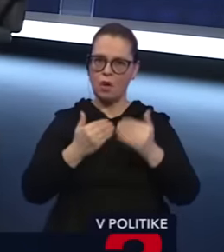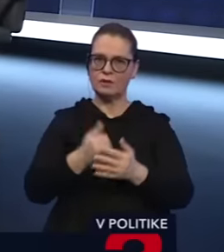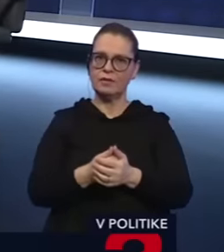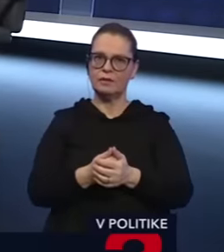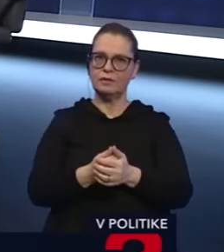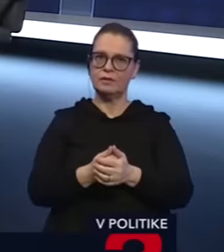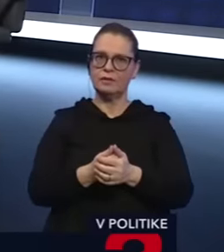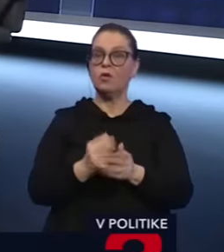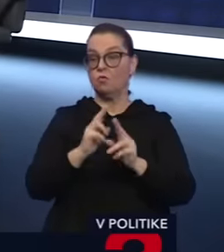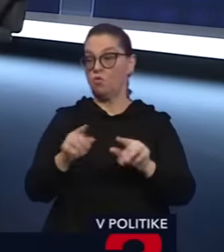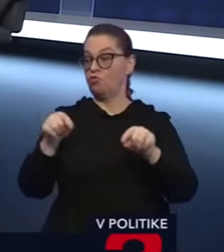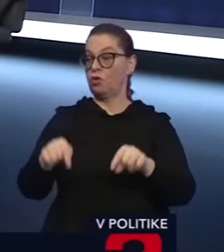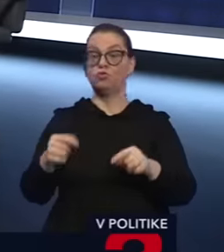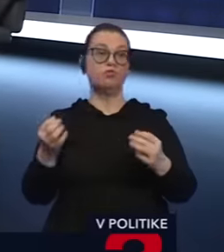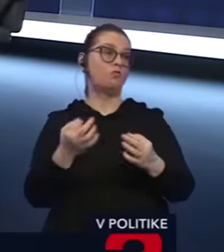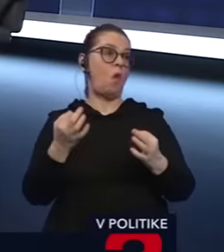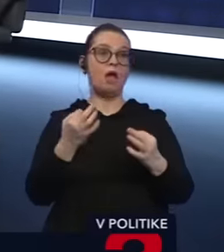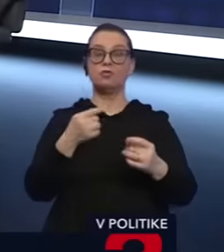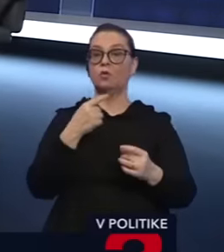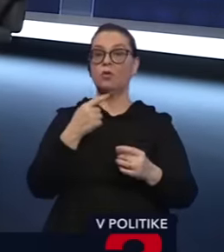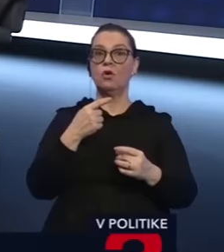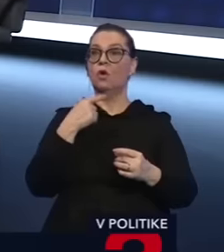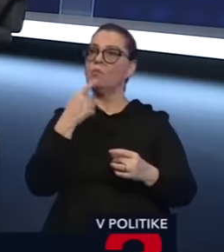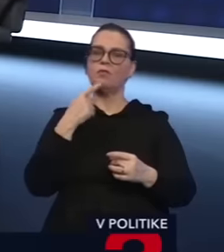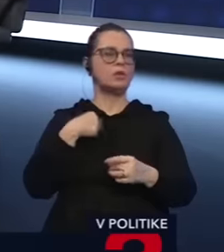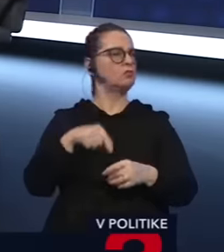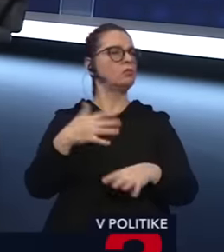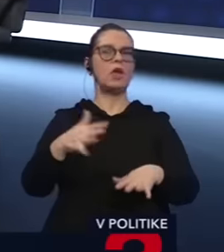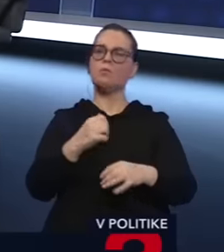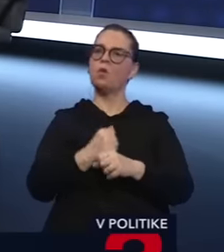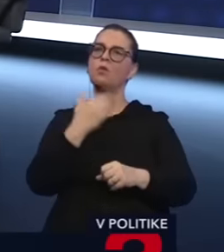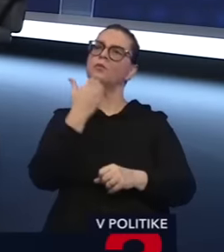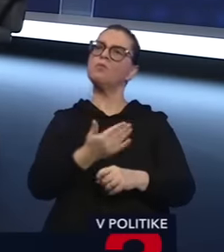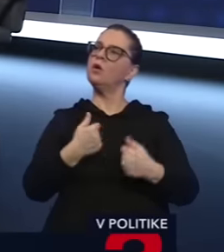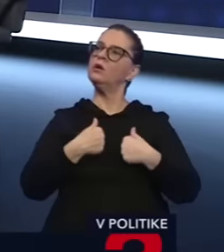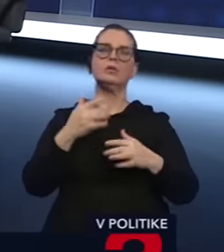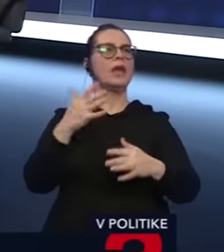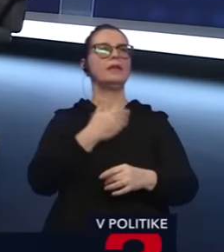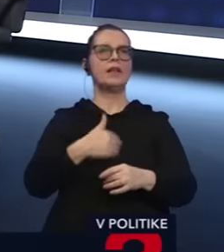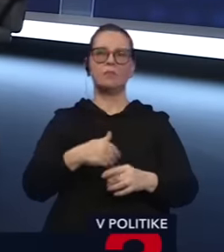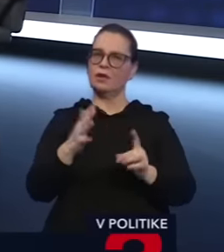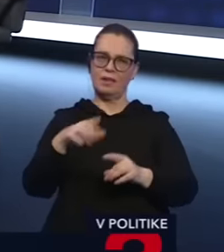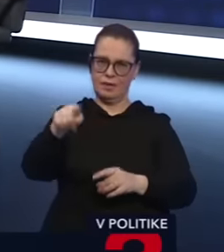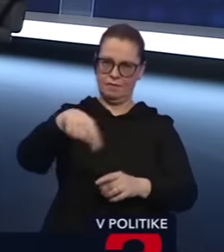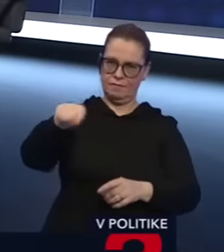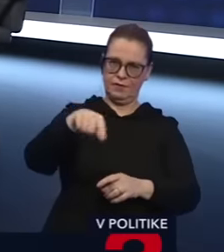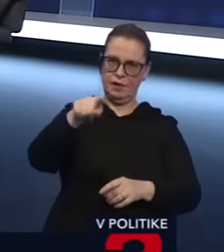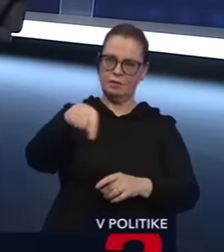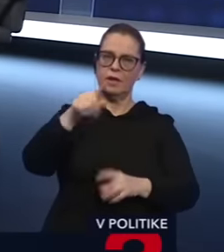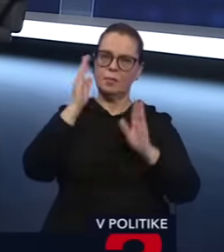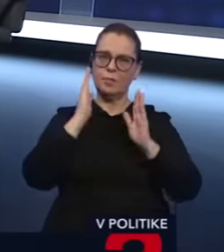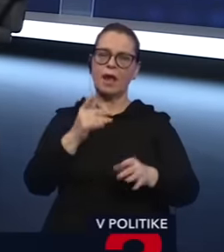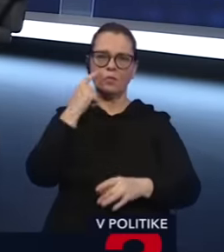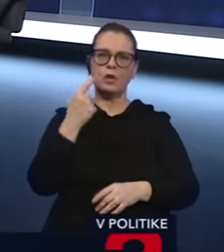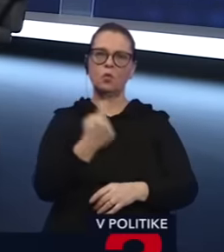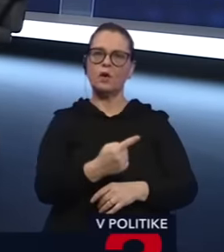môže sa tu niekto postaviť, ktorý toto nerobil a povedať potom, že on nie je demokrát, ale nie je vy, ktorí ste ukázali v priamom